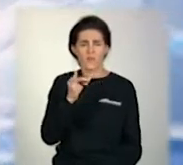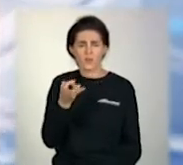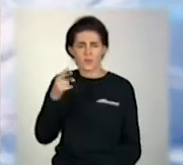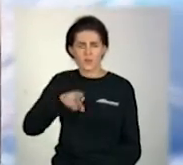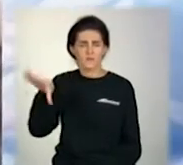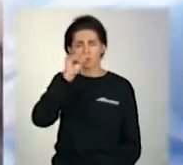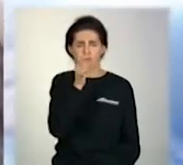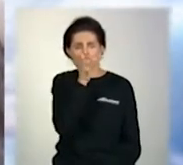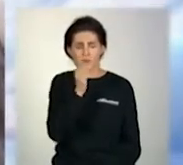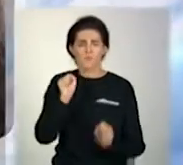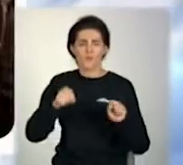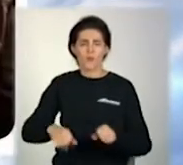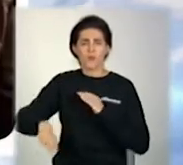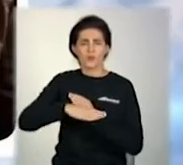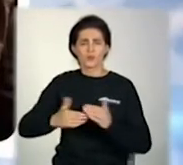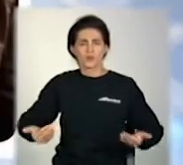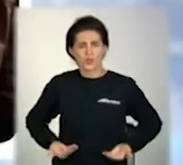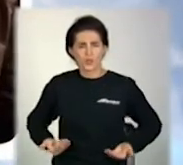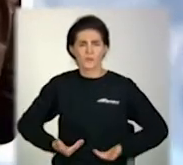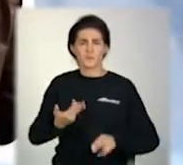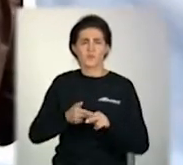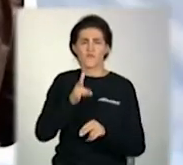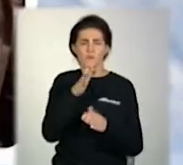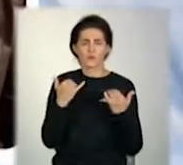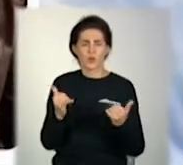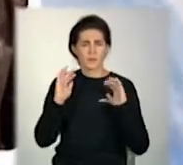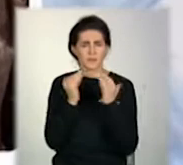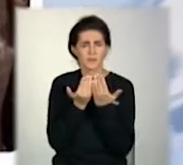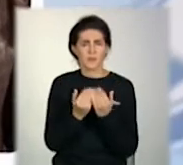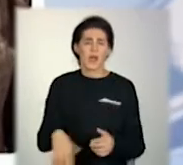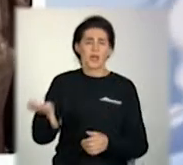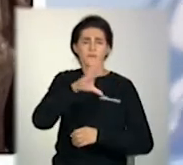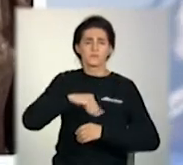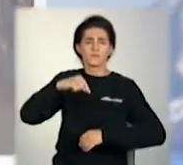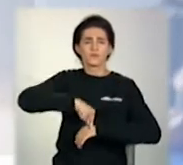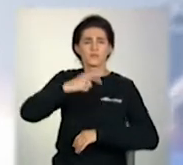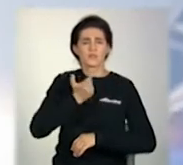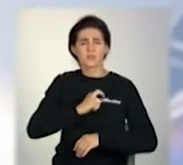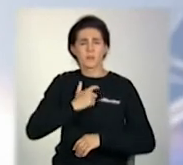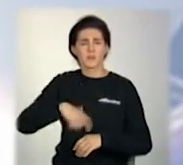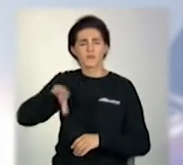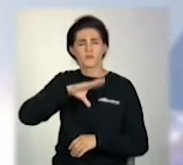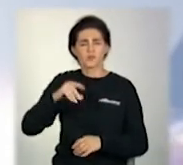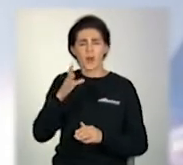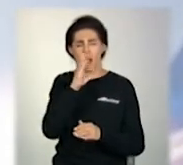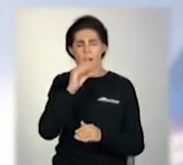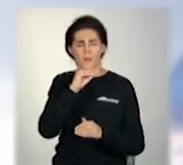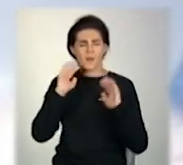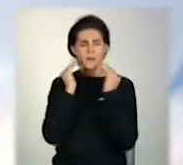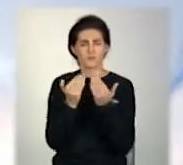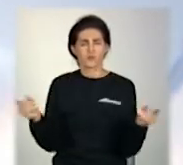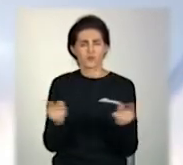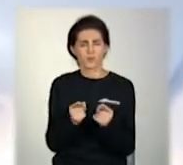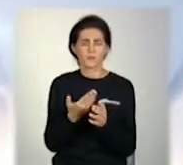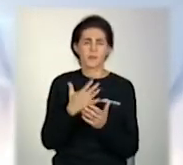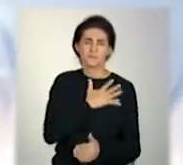позитивніше ставитися до життя, особливо на тлі пандемії. Підослідні також відчували себе більш здатними впоратися з карантинними обмеженнями,